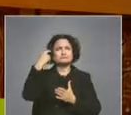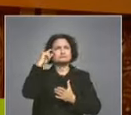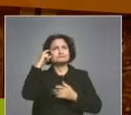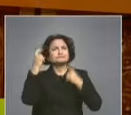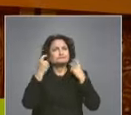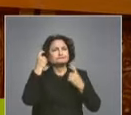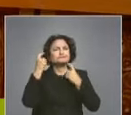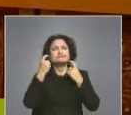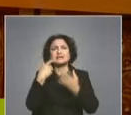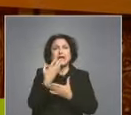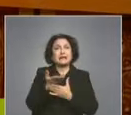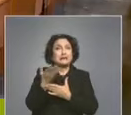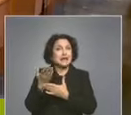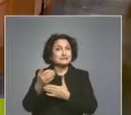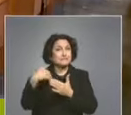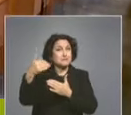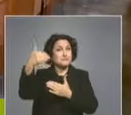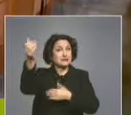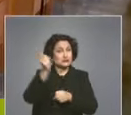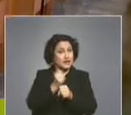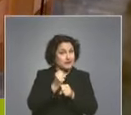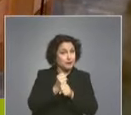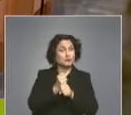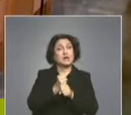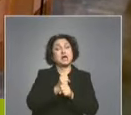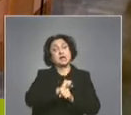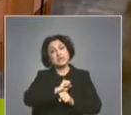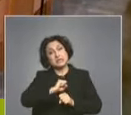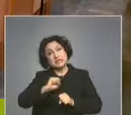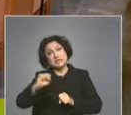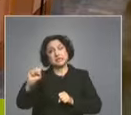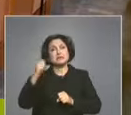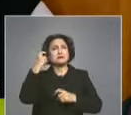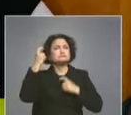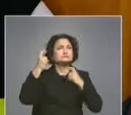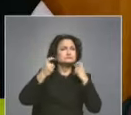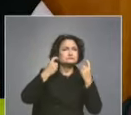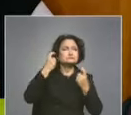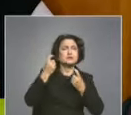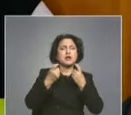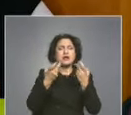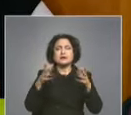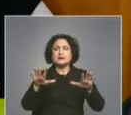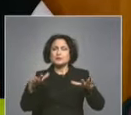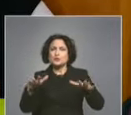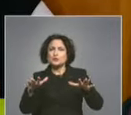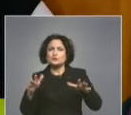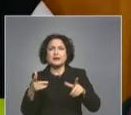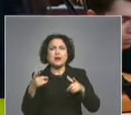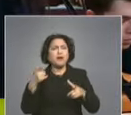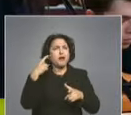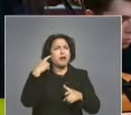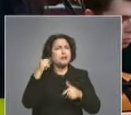като применем през това да осмислиш, да прецениш една ситуация, самата